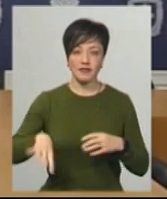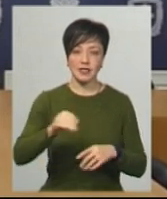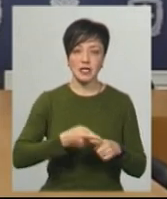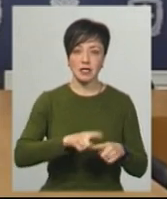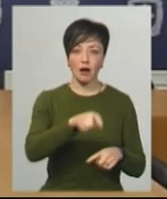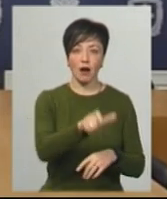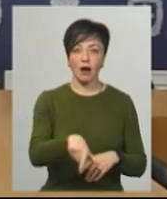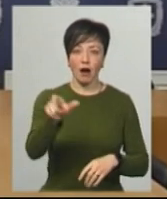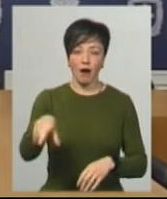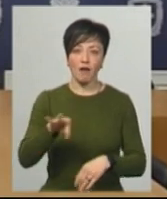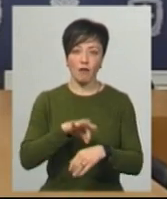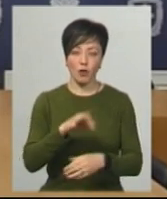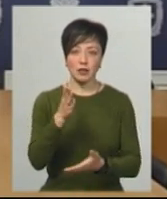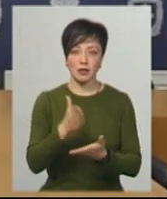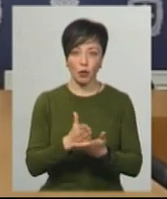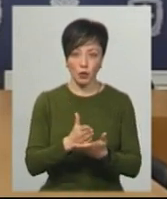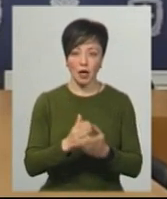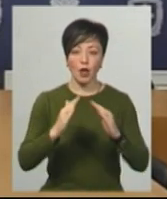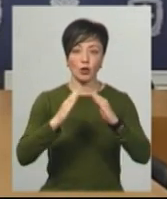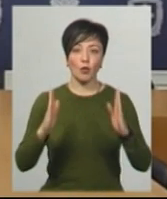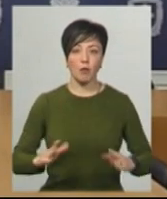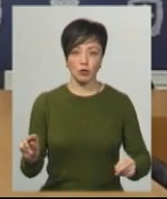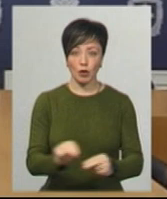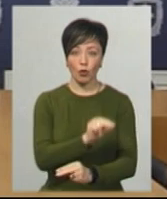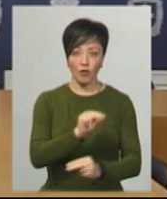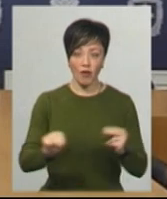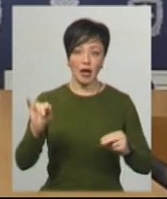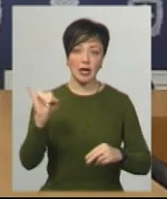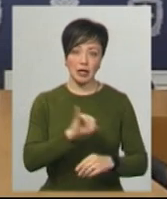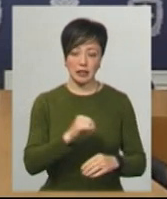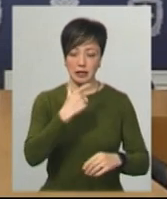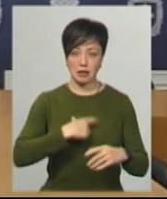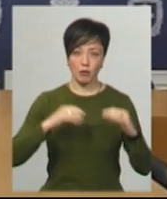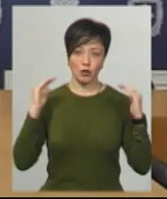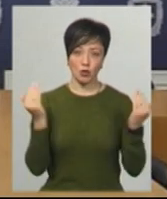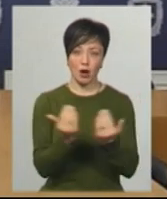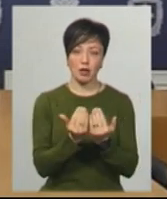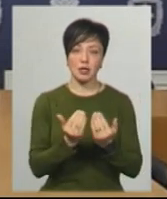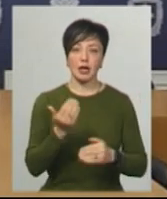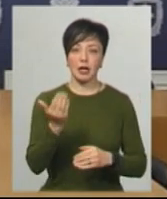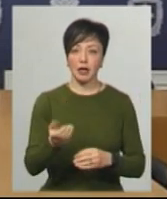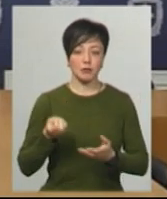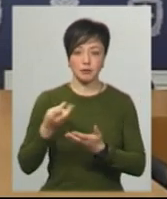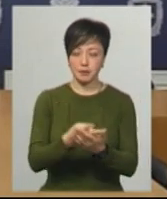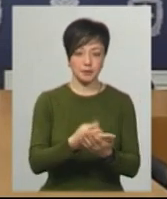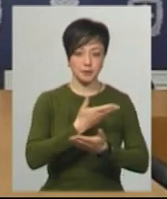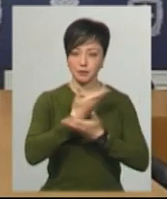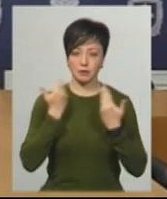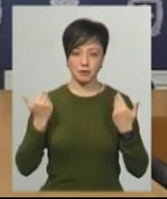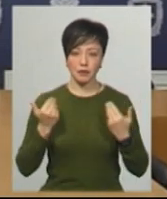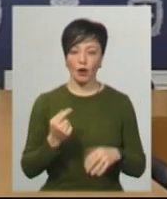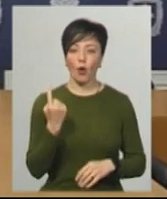хворі, вони зараз знаходяться на амбулаторному лікуванні і на самоізоляції. Тобто їх не госпіталізовували.